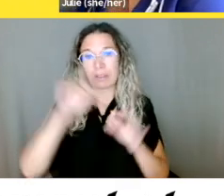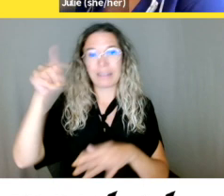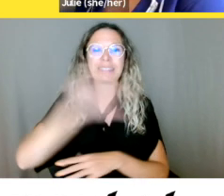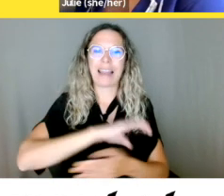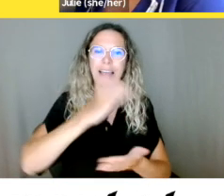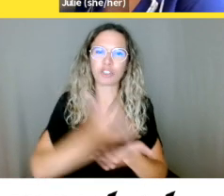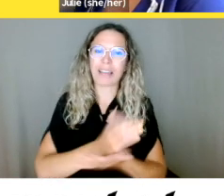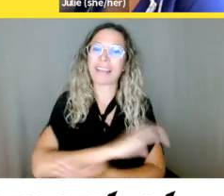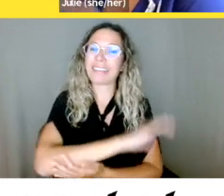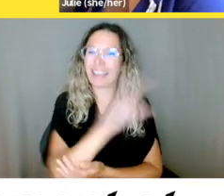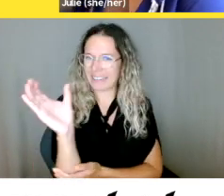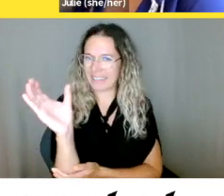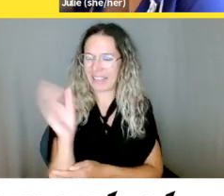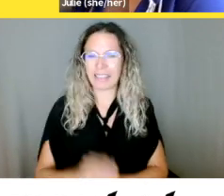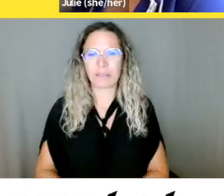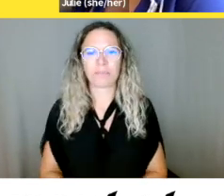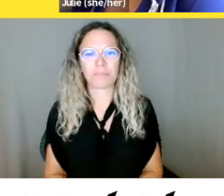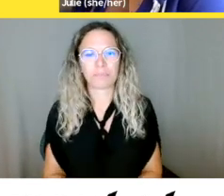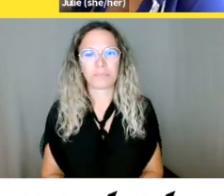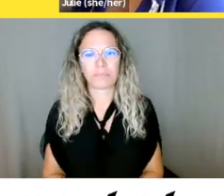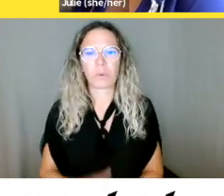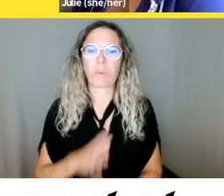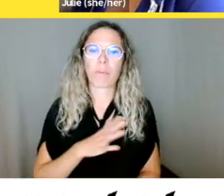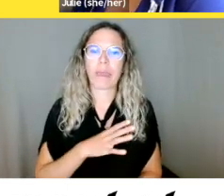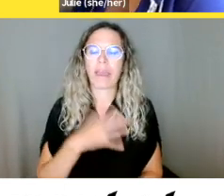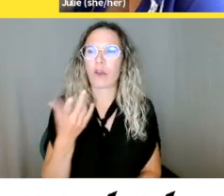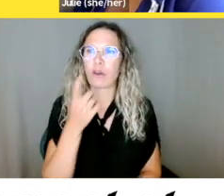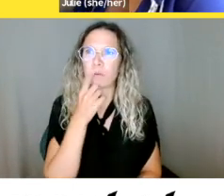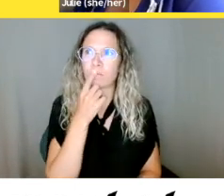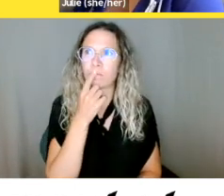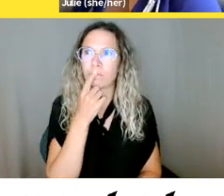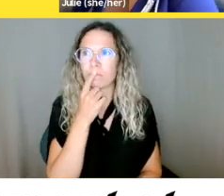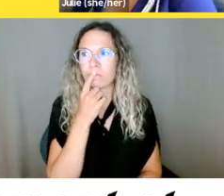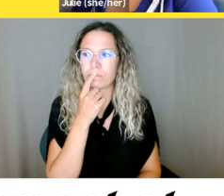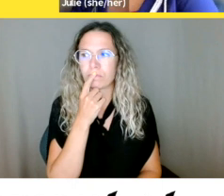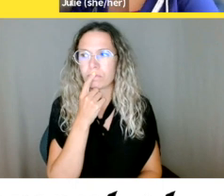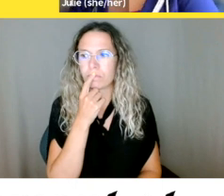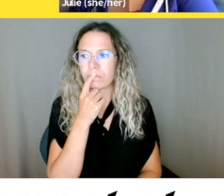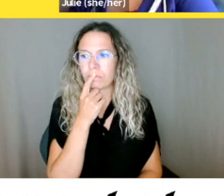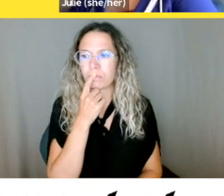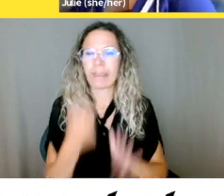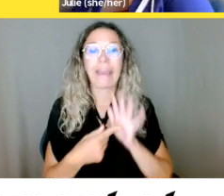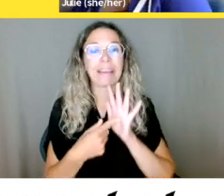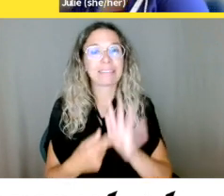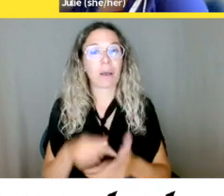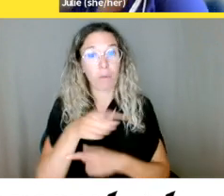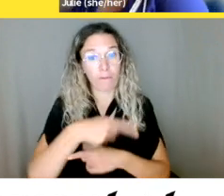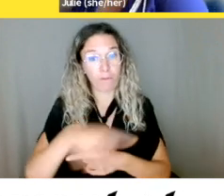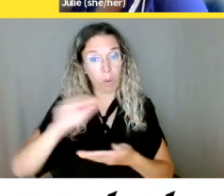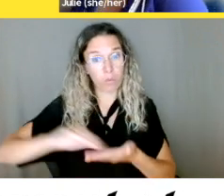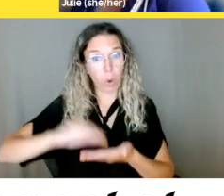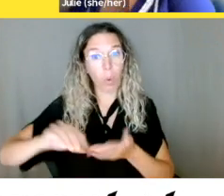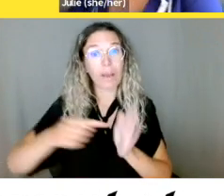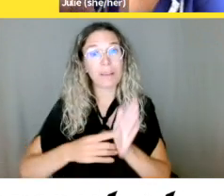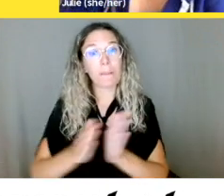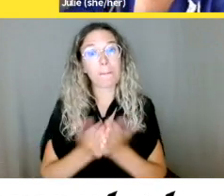prenons comme exemple que vous êtes dans un bureau de passeport fédéral. Ah non, ça c'est...